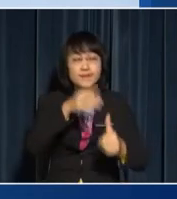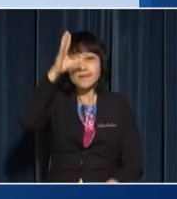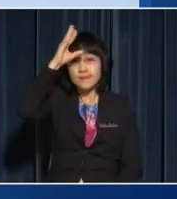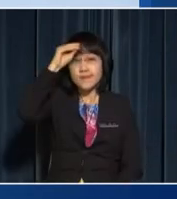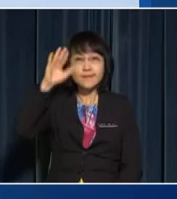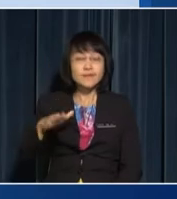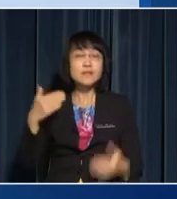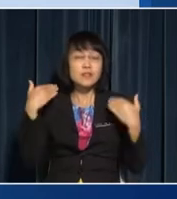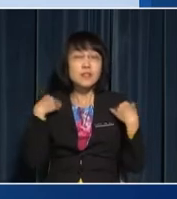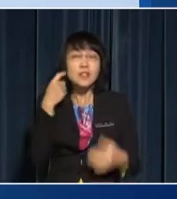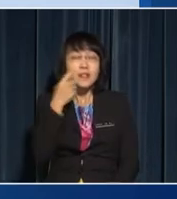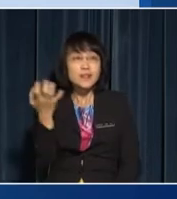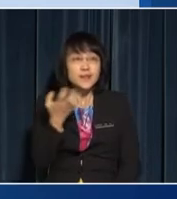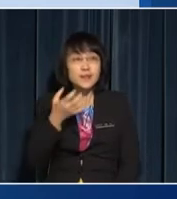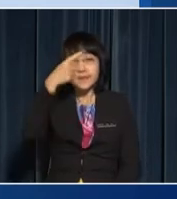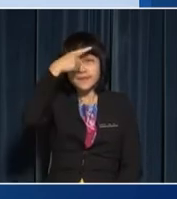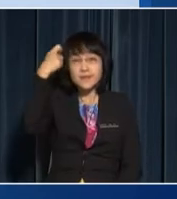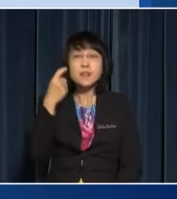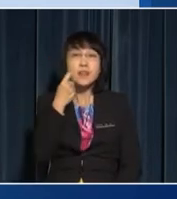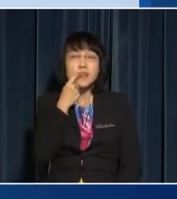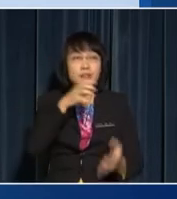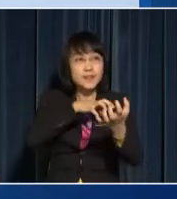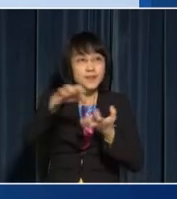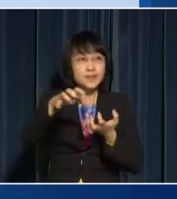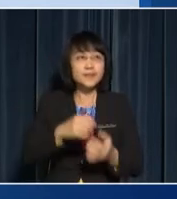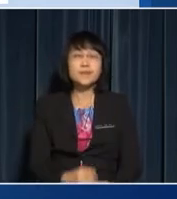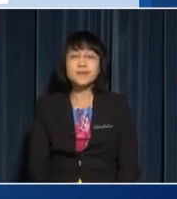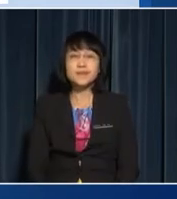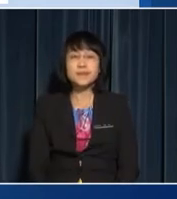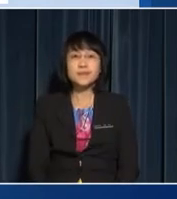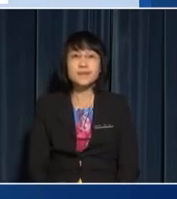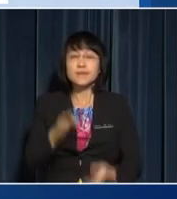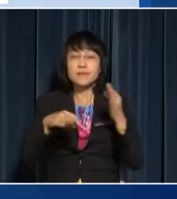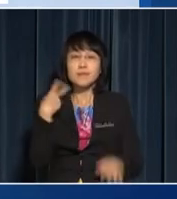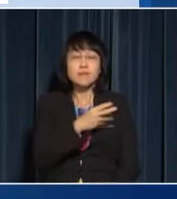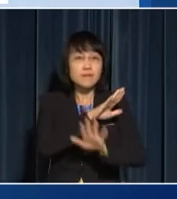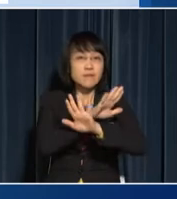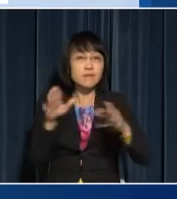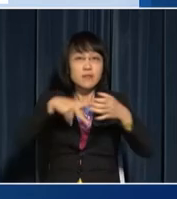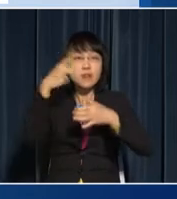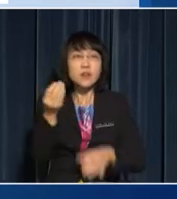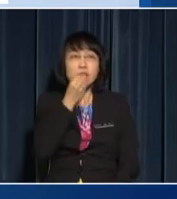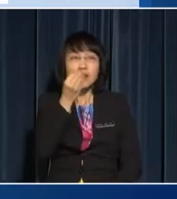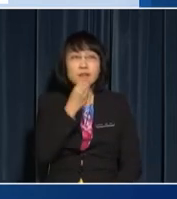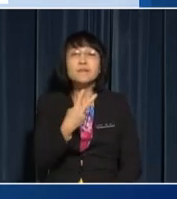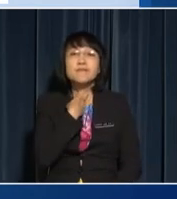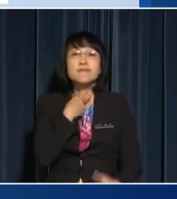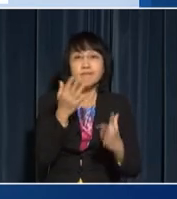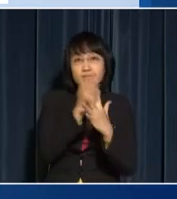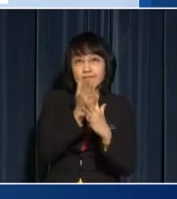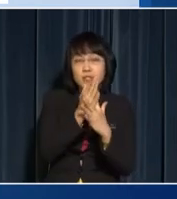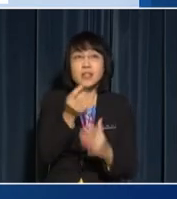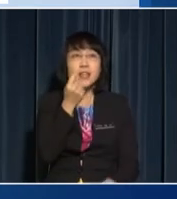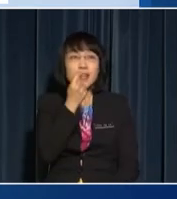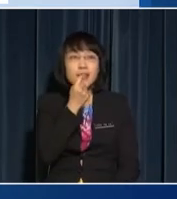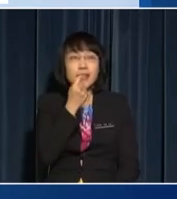the boy has a toothache because of tooth decay If we don't remove food that is stuck